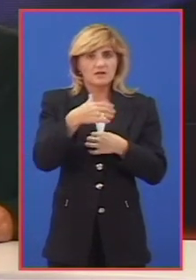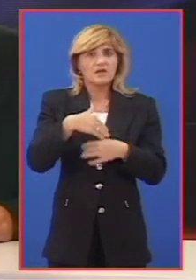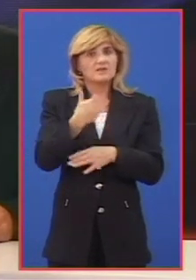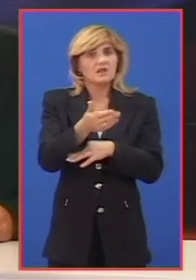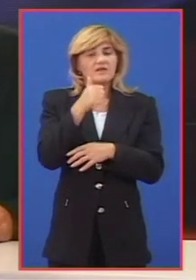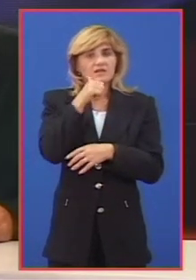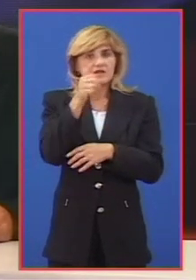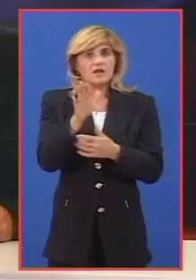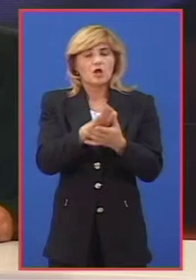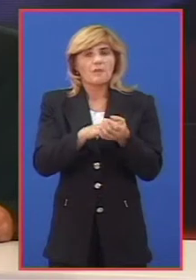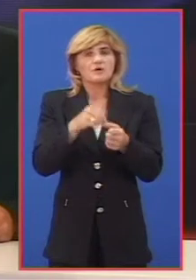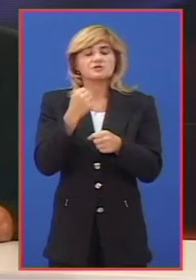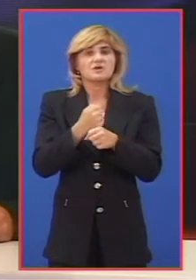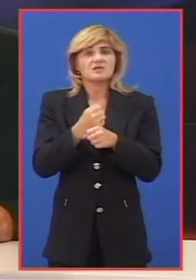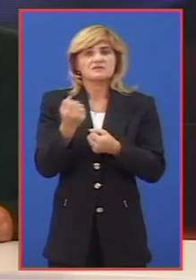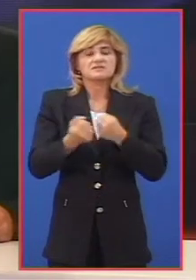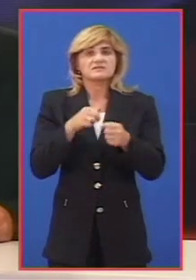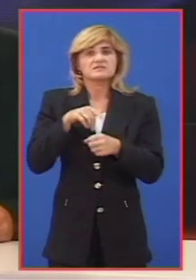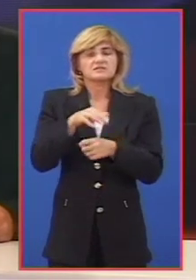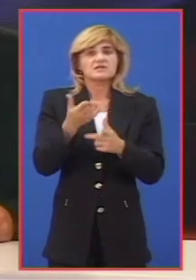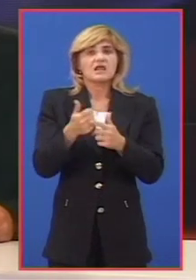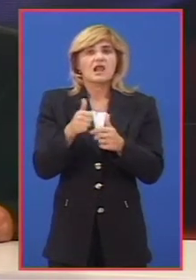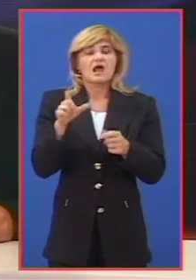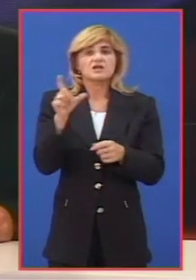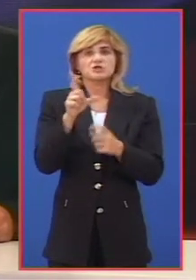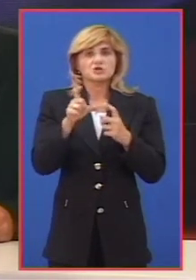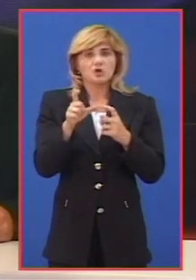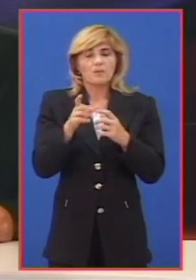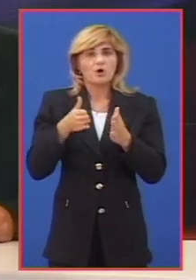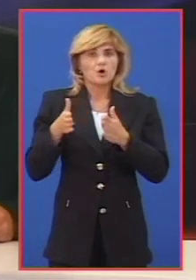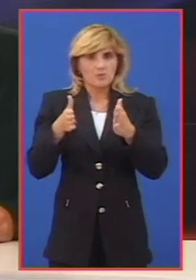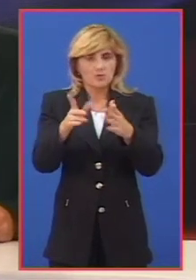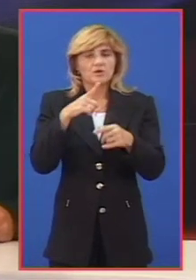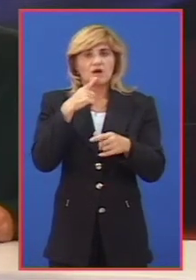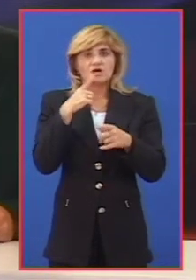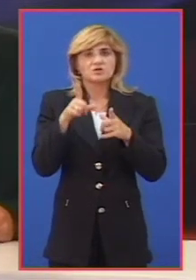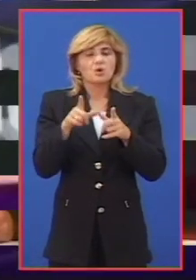planira se početak izgradnje trotoara na Somborskom putu, tvrde u direkciji.